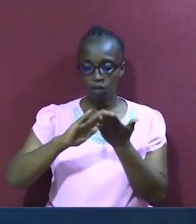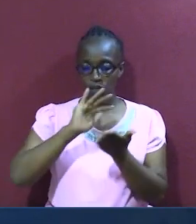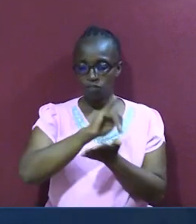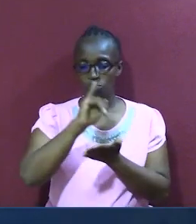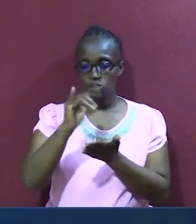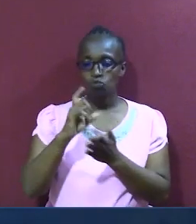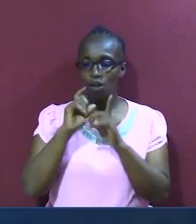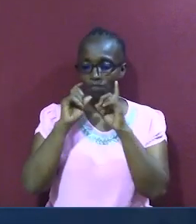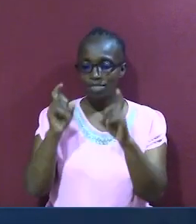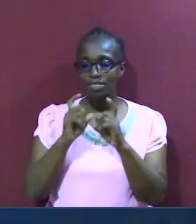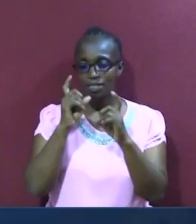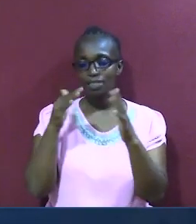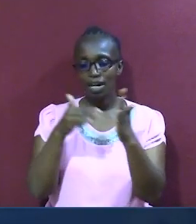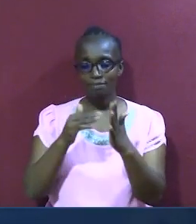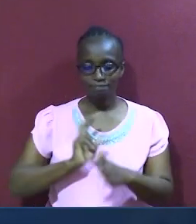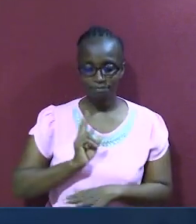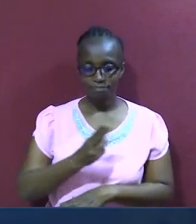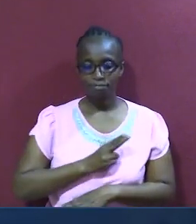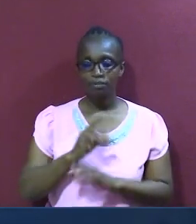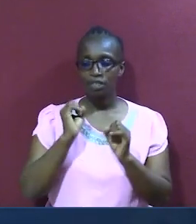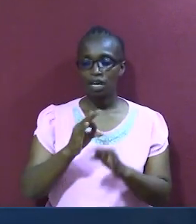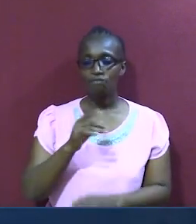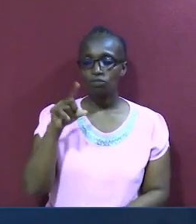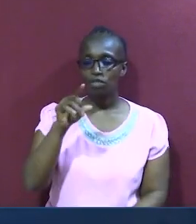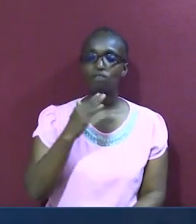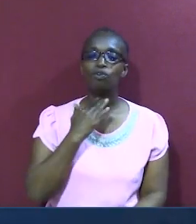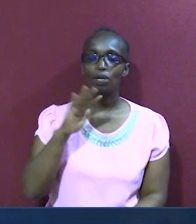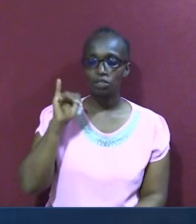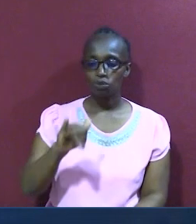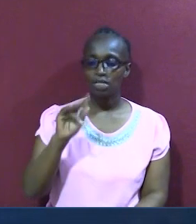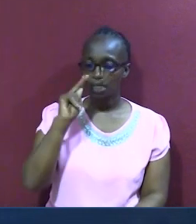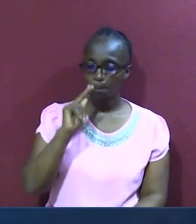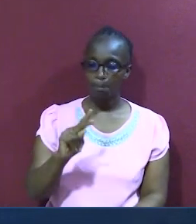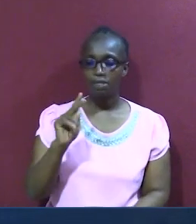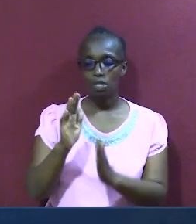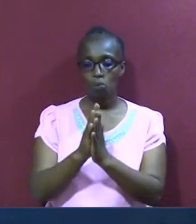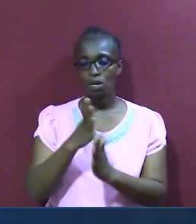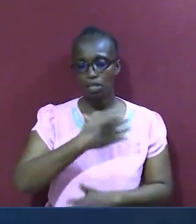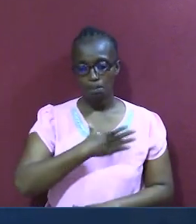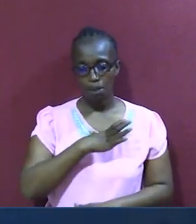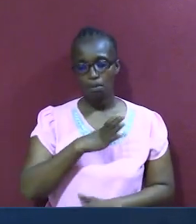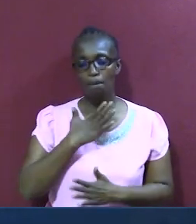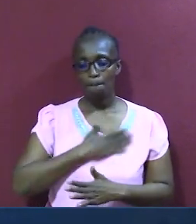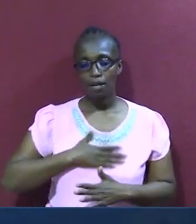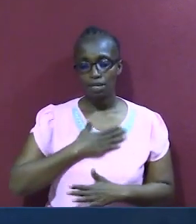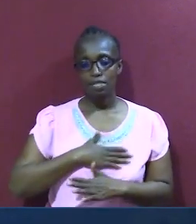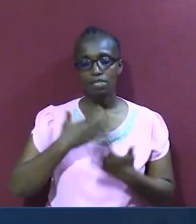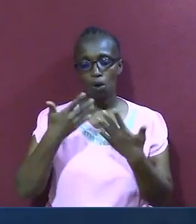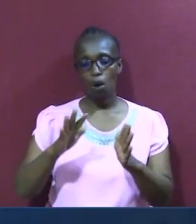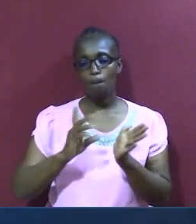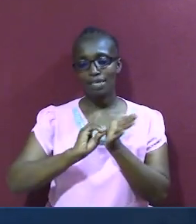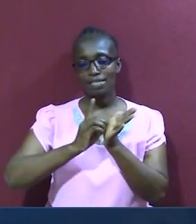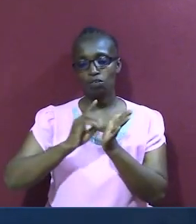nduku, mtendwa asubu ya leo, ukitata kuishi na amani na watu, fungoa mlangu wa kusamehe, wale